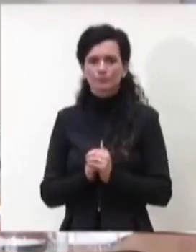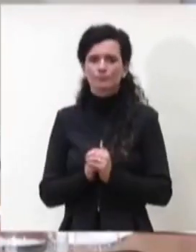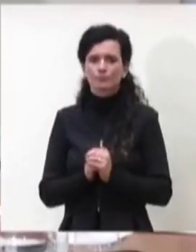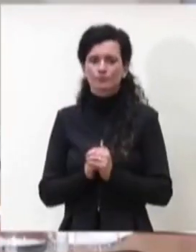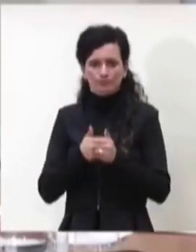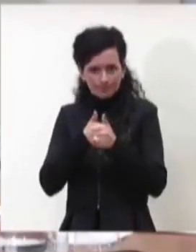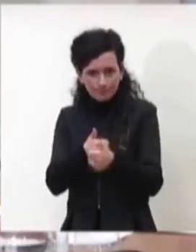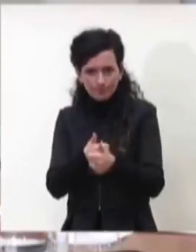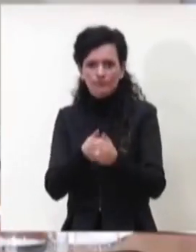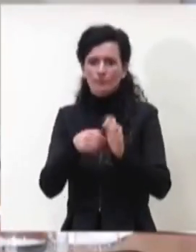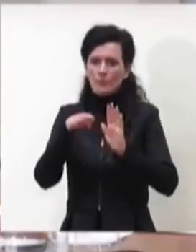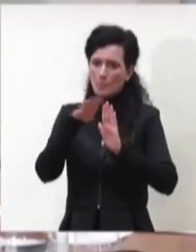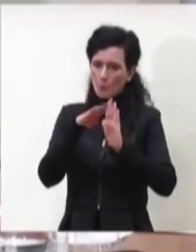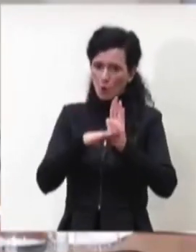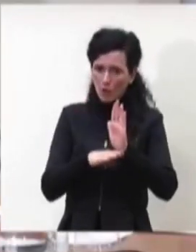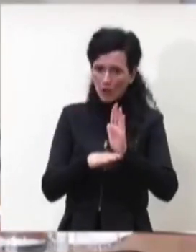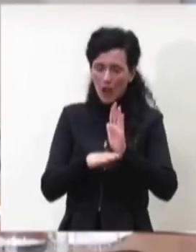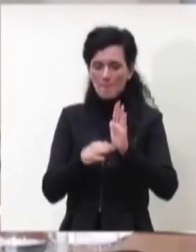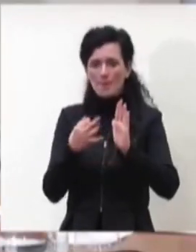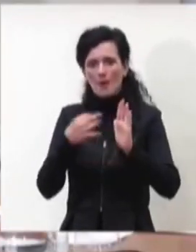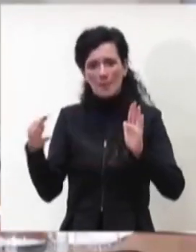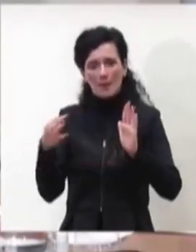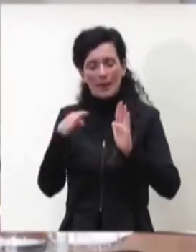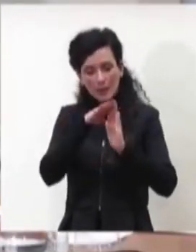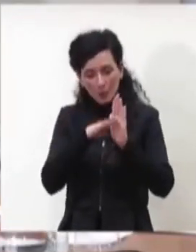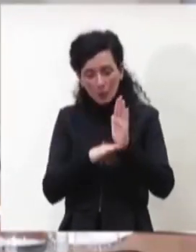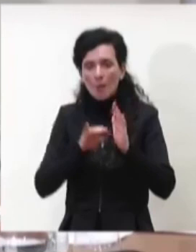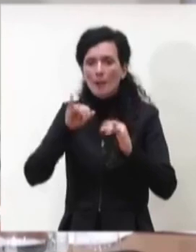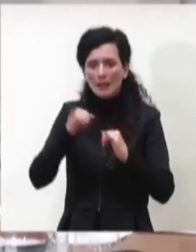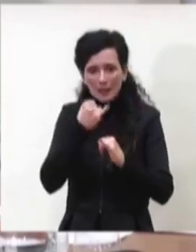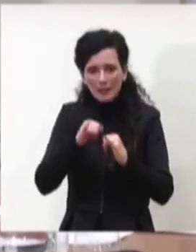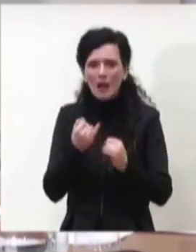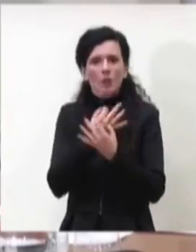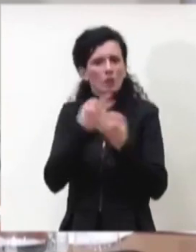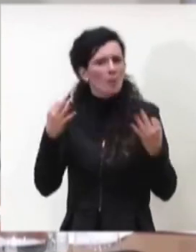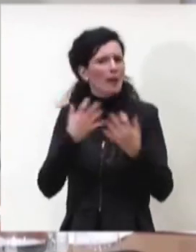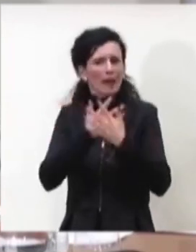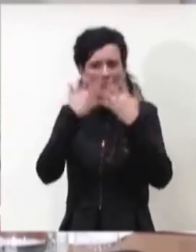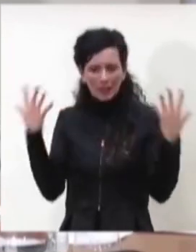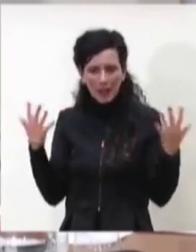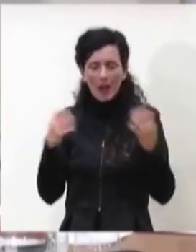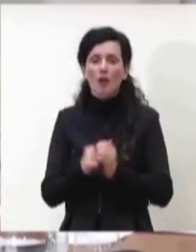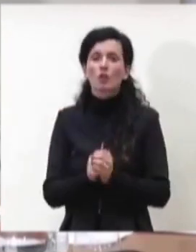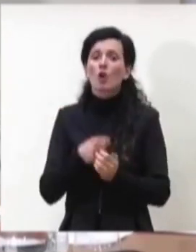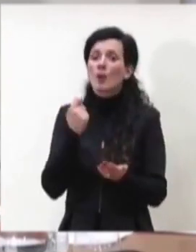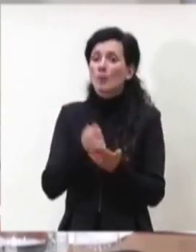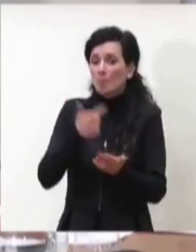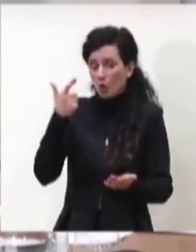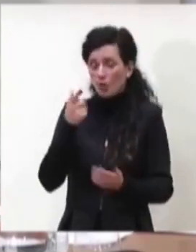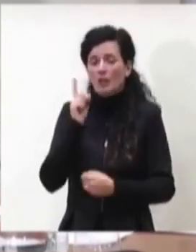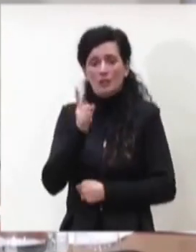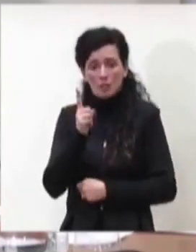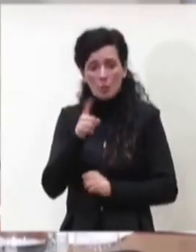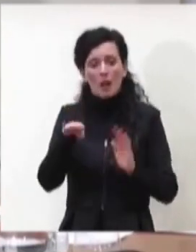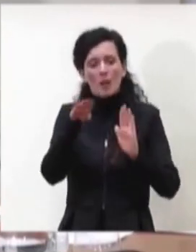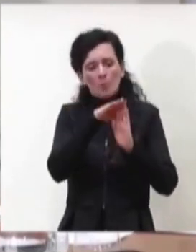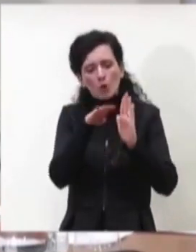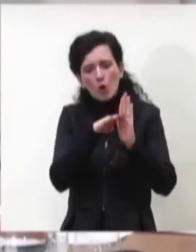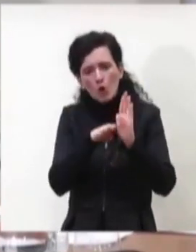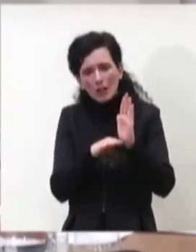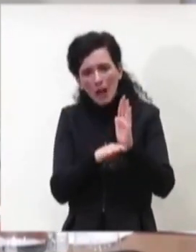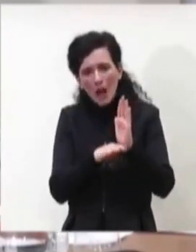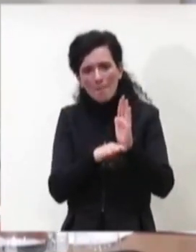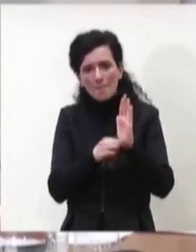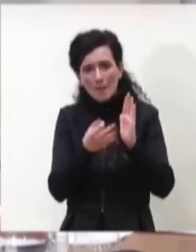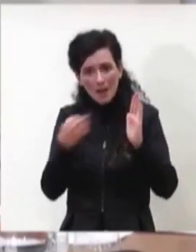organizzare la campagna sin nei dettagli e è importante anche programmare il numero di